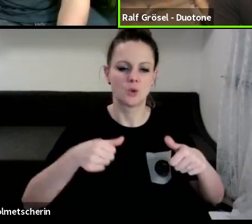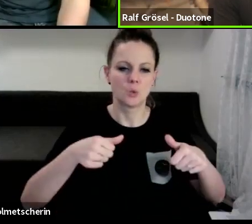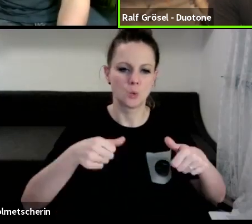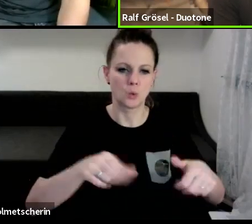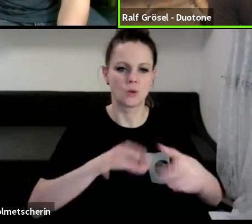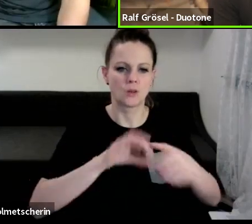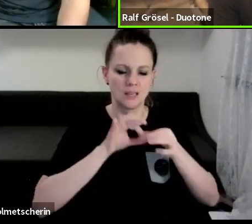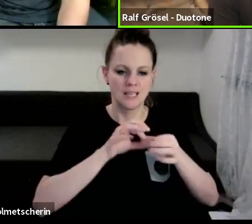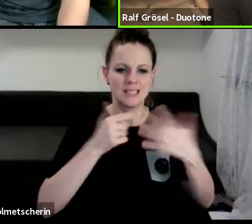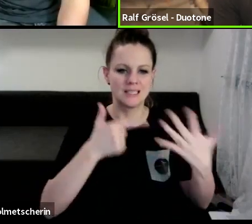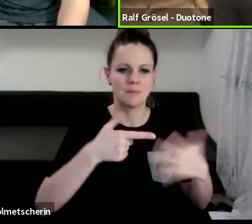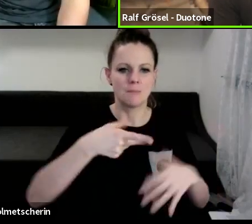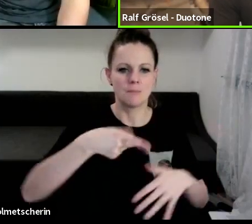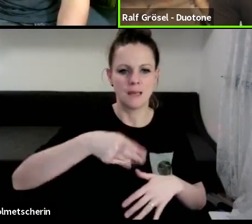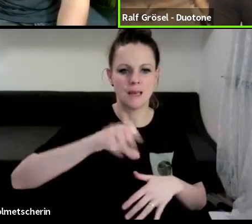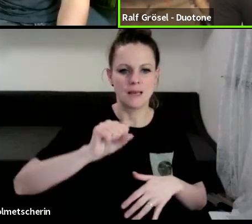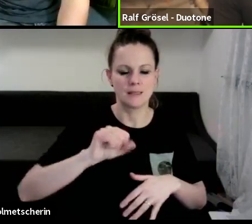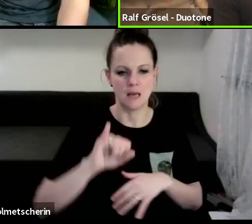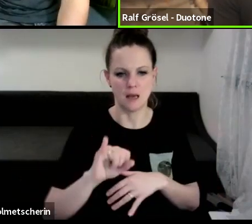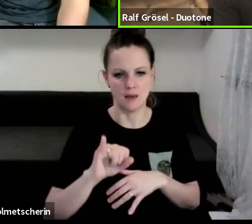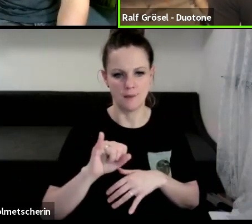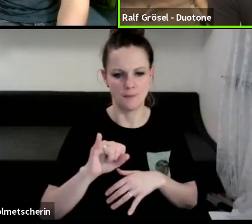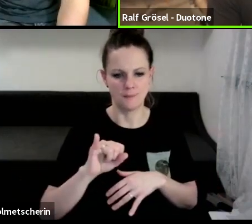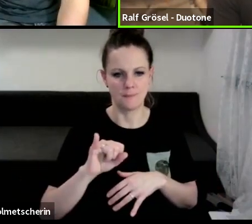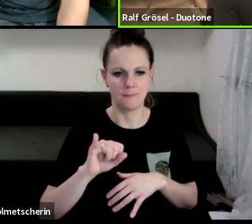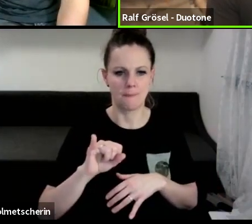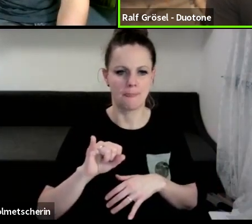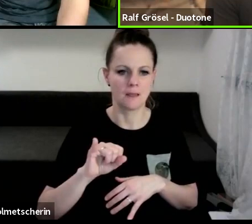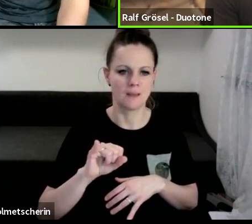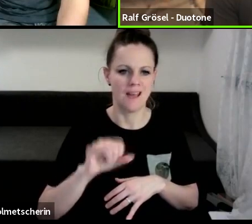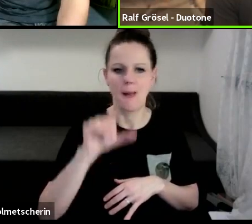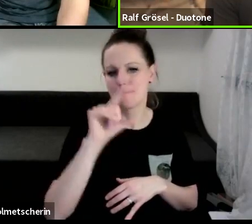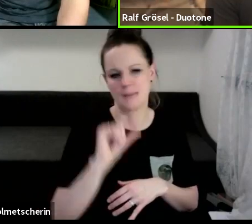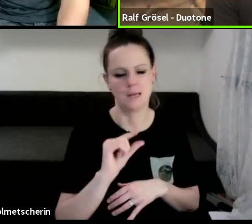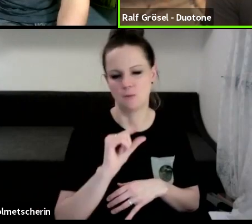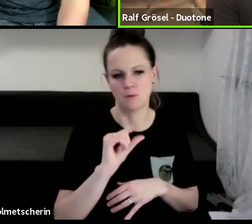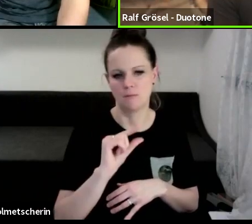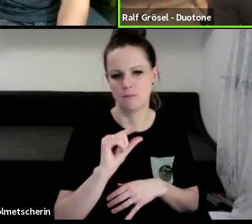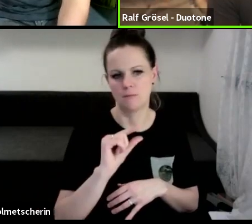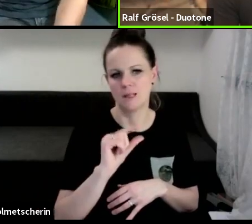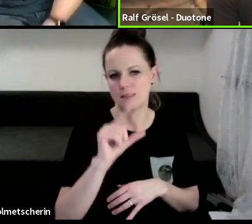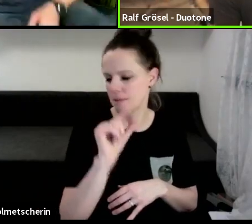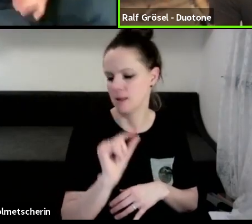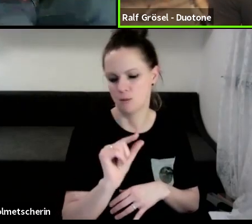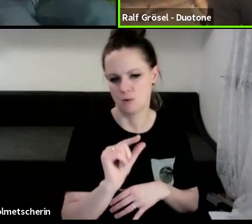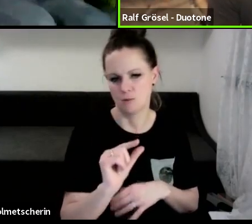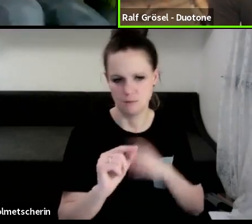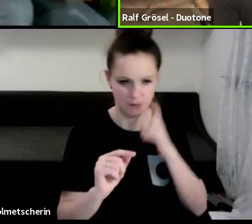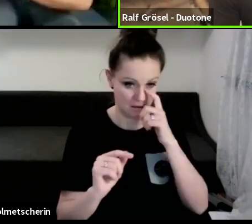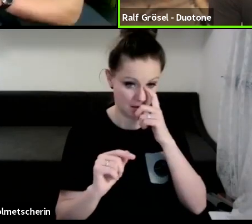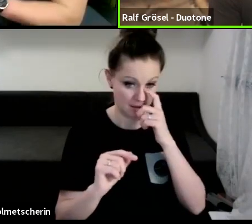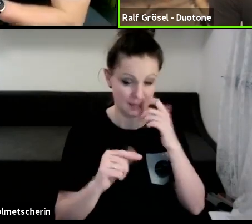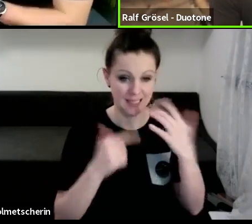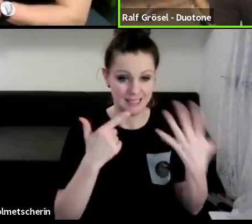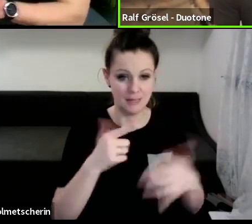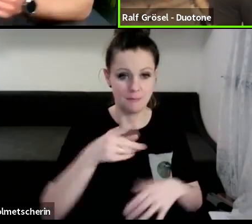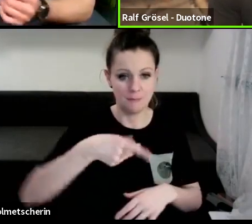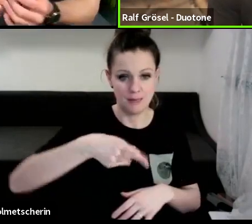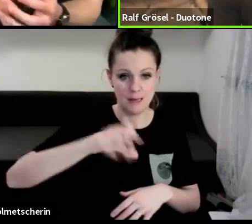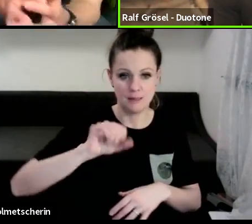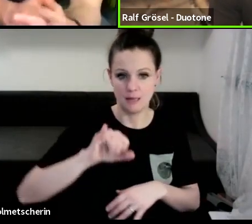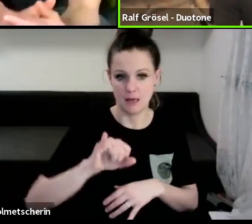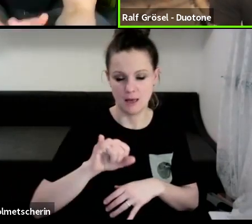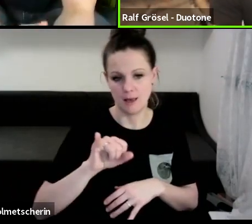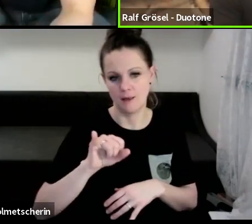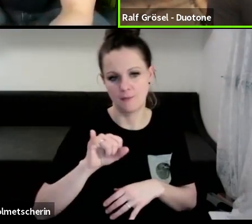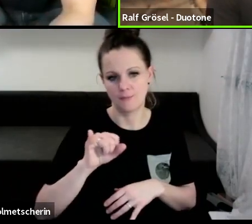und dieser Druck ist das, was ich sagen würde, ist das Minimum, wie man eine Kite aufbauen sollte. Also, 7 PSI, das ist natürlich auch,